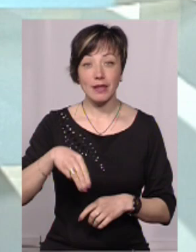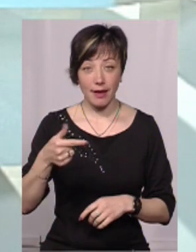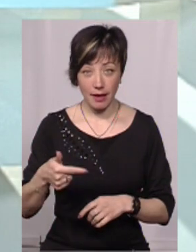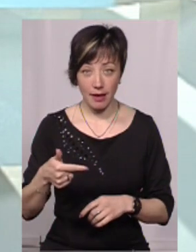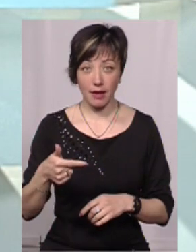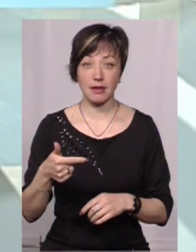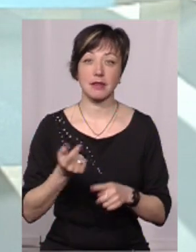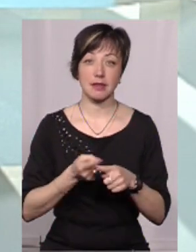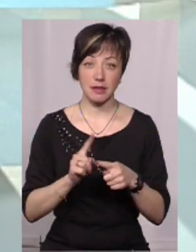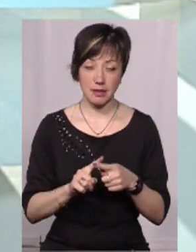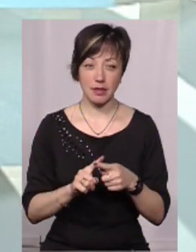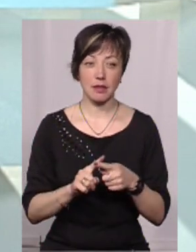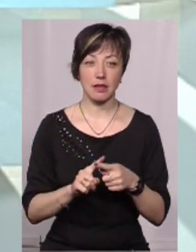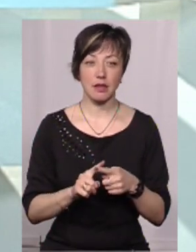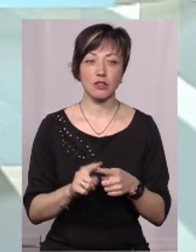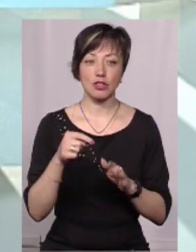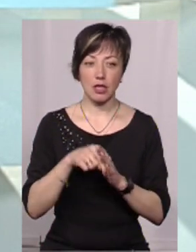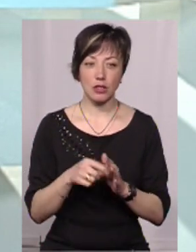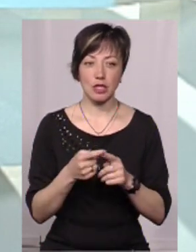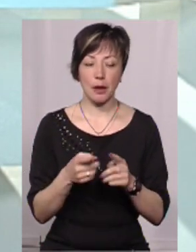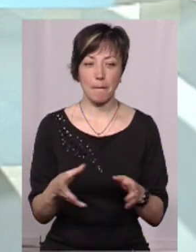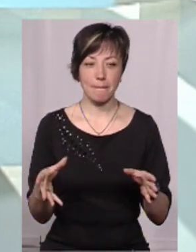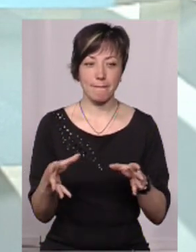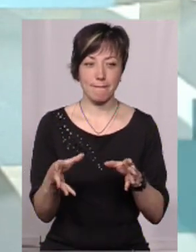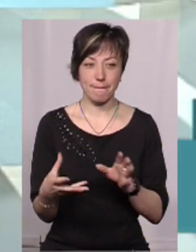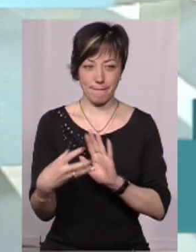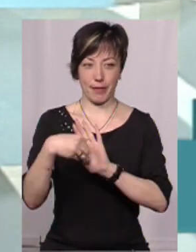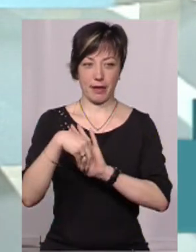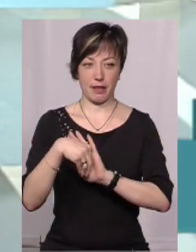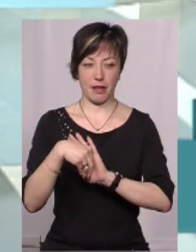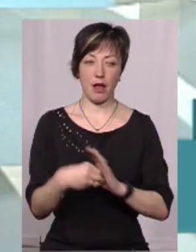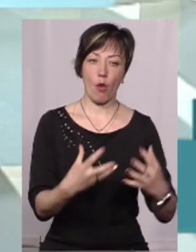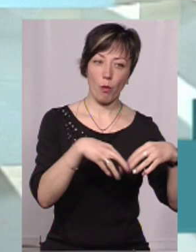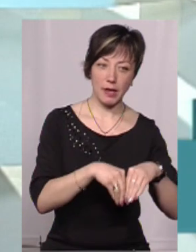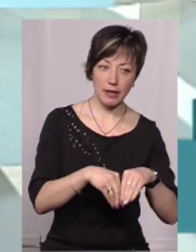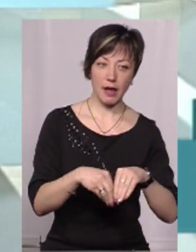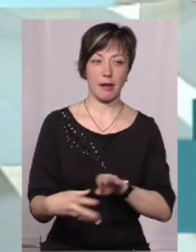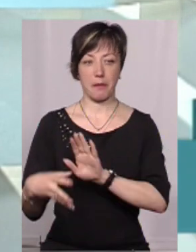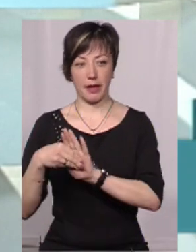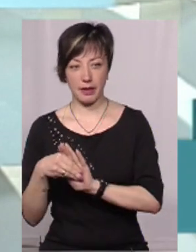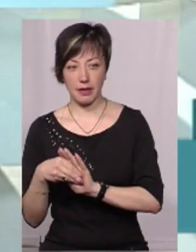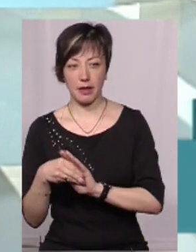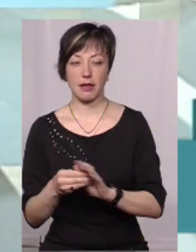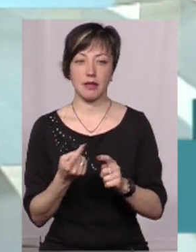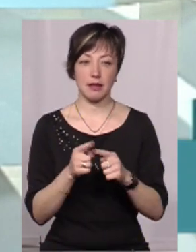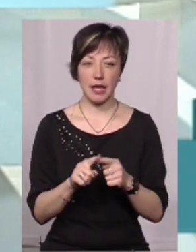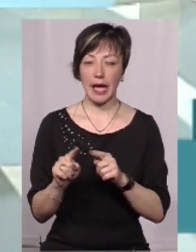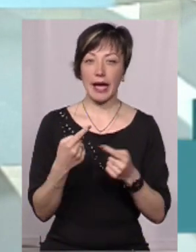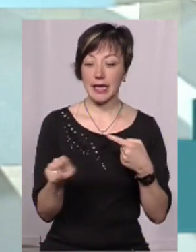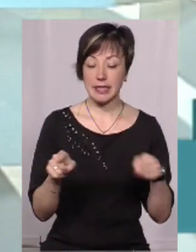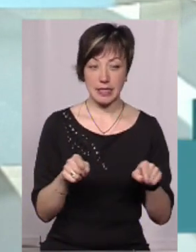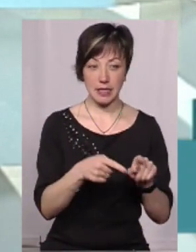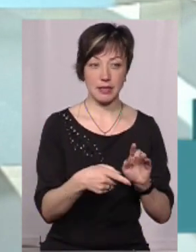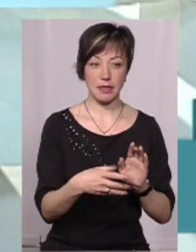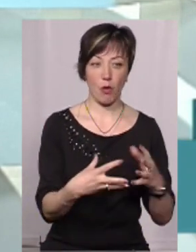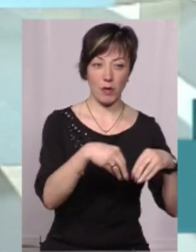то це означає, що це приєднання. Різниця, в принципі, в процедурі між об